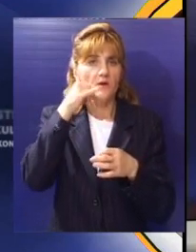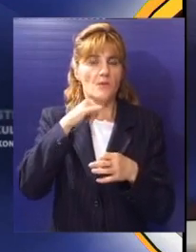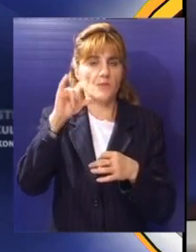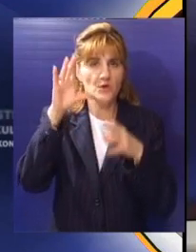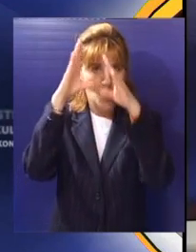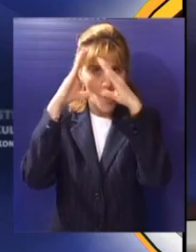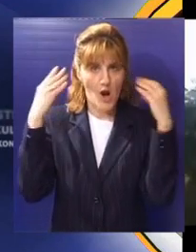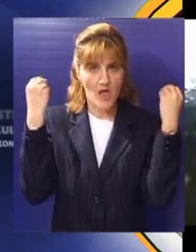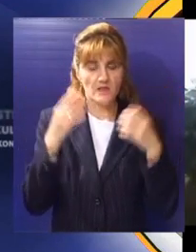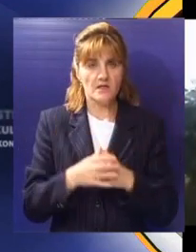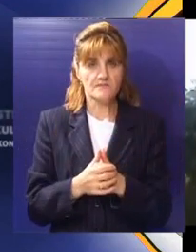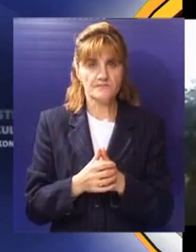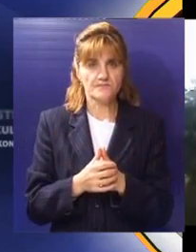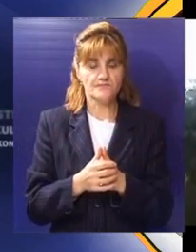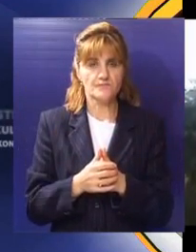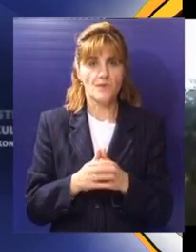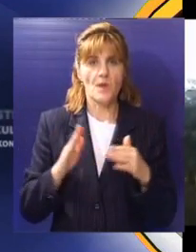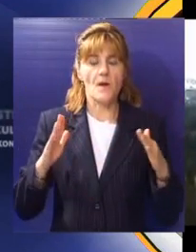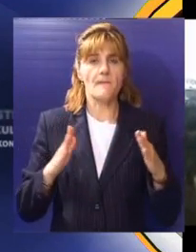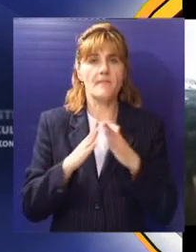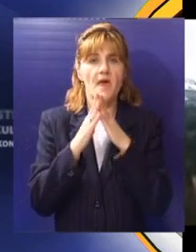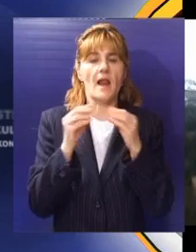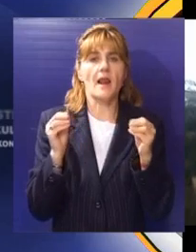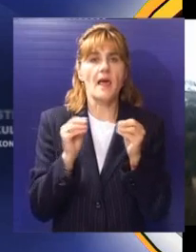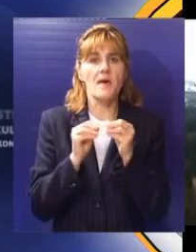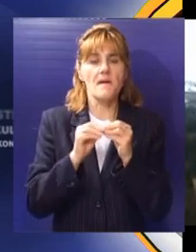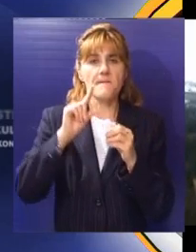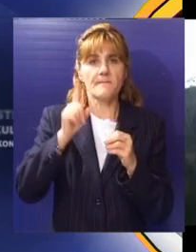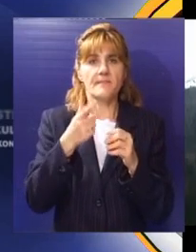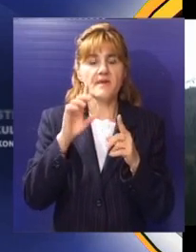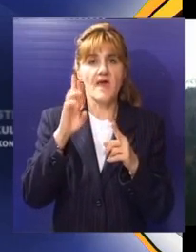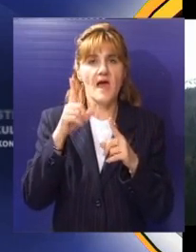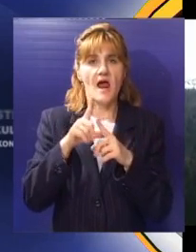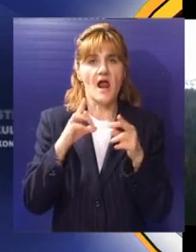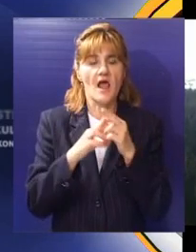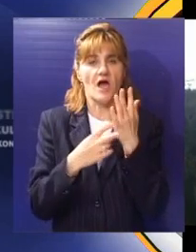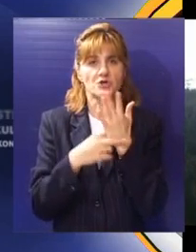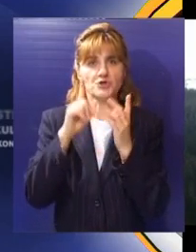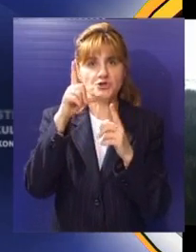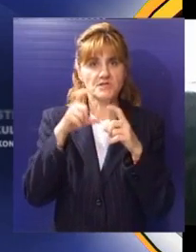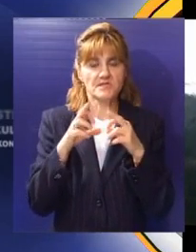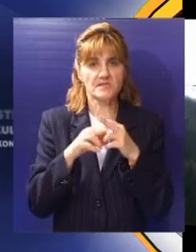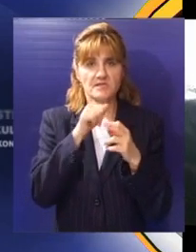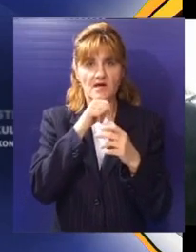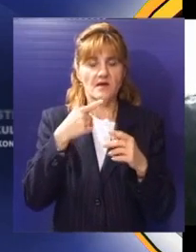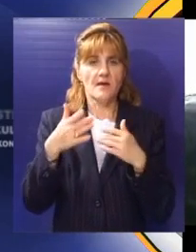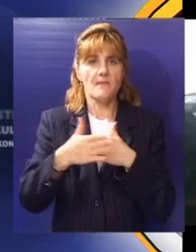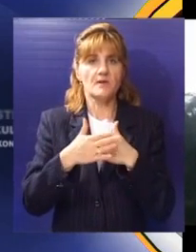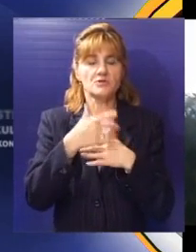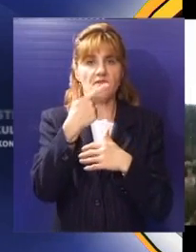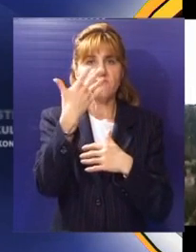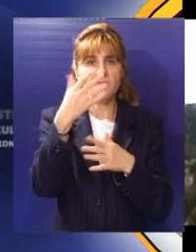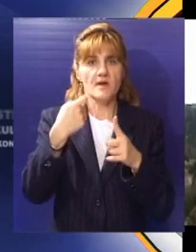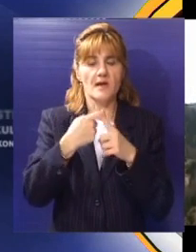u Holandiju. Planina Bijelašnica se nalazi u središnjem delu Bosni i Hercegovine, smeštene jugozapadno na